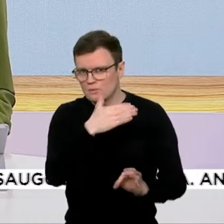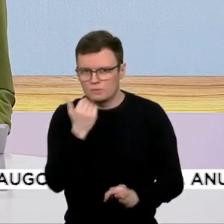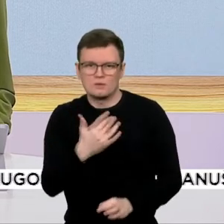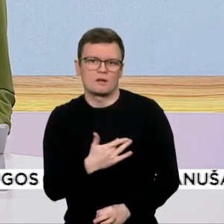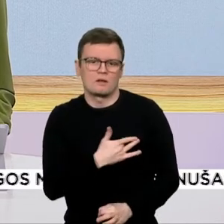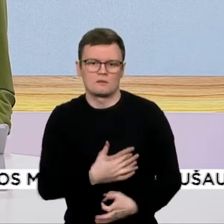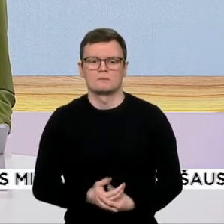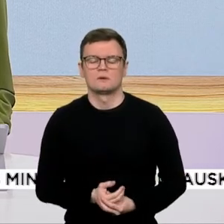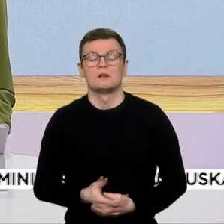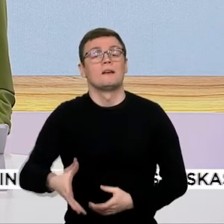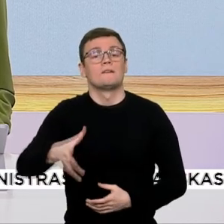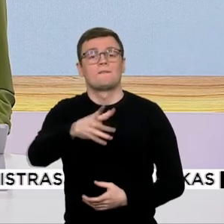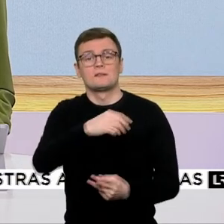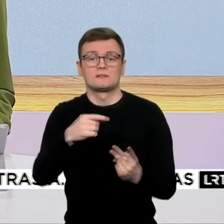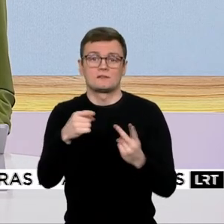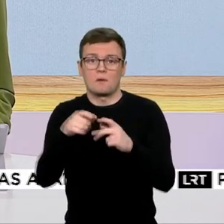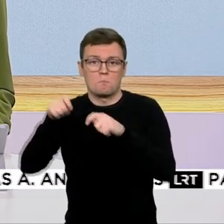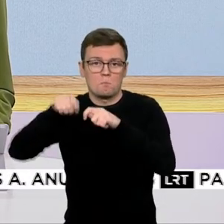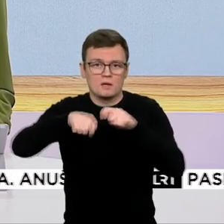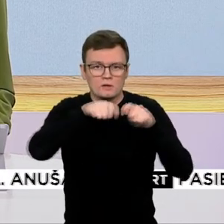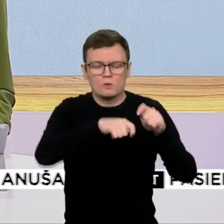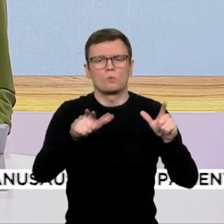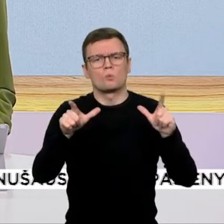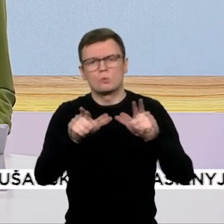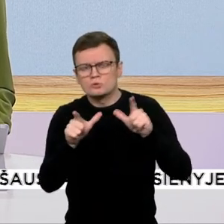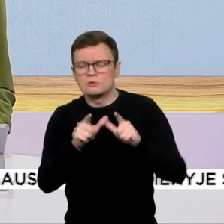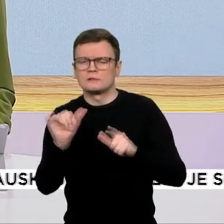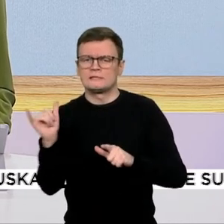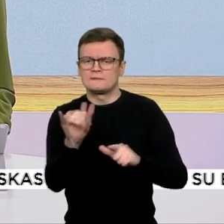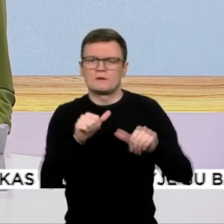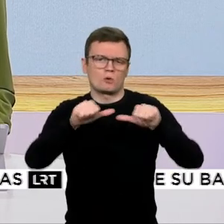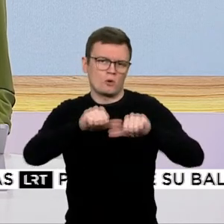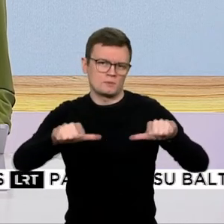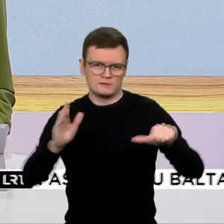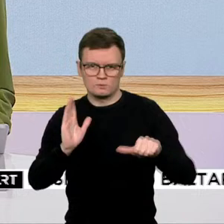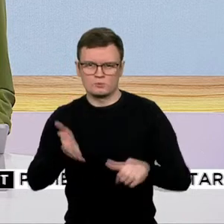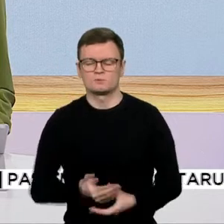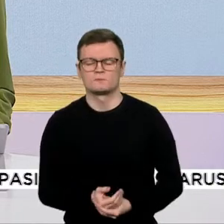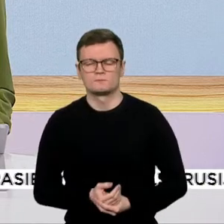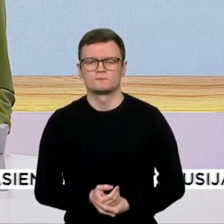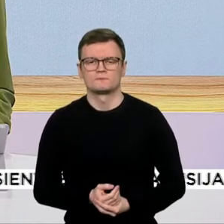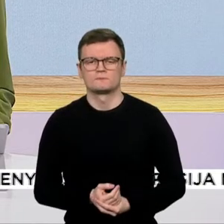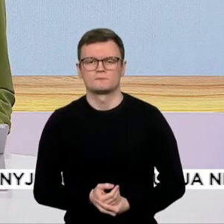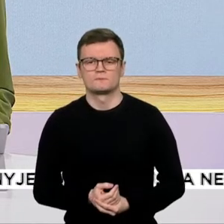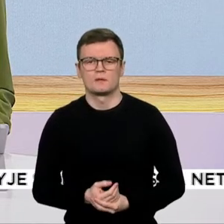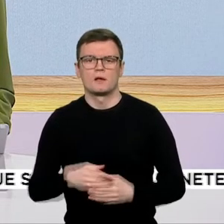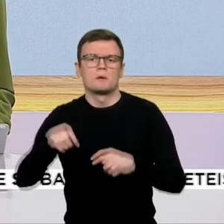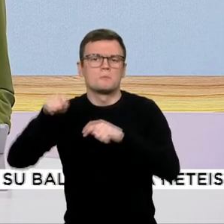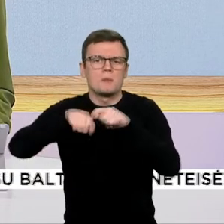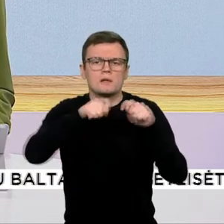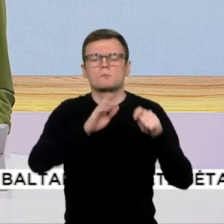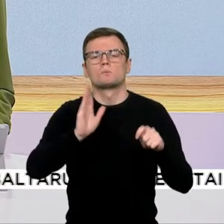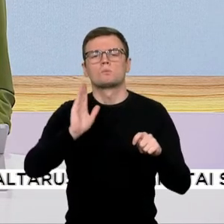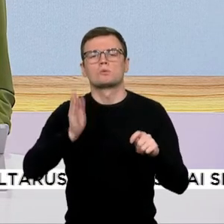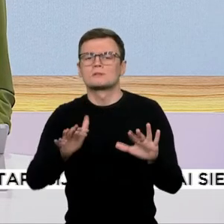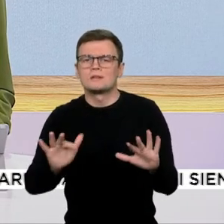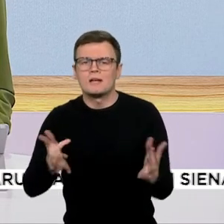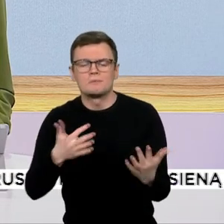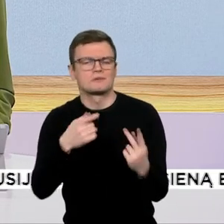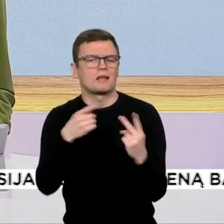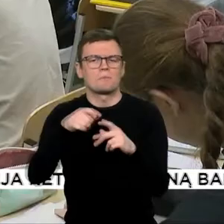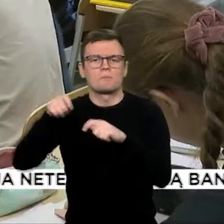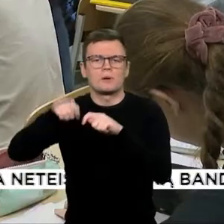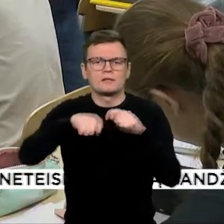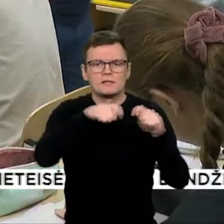kiekvieno tarpinio patikrinimo užduotį vertins komisija, bus peržiūrėtos busimų tarpinių patikrinimų vertinimo instrukcijos.